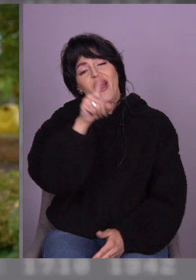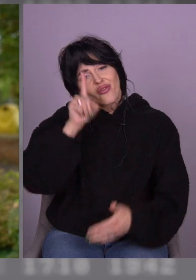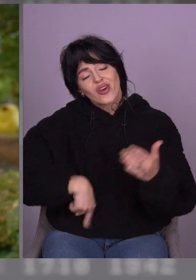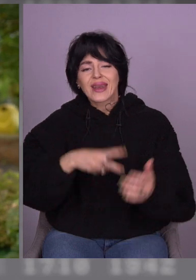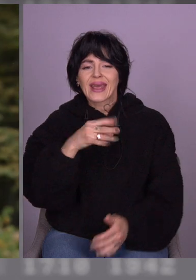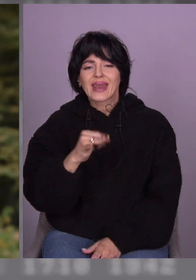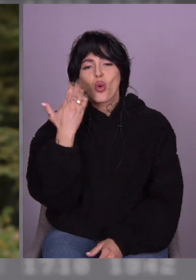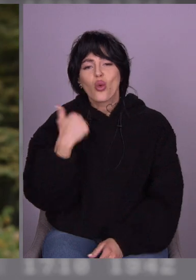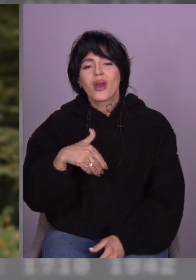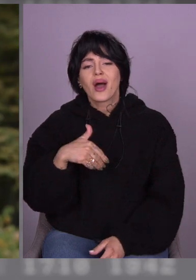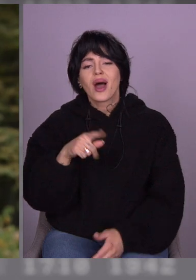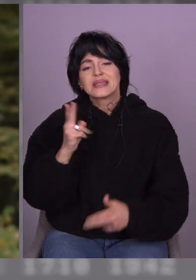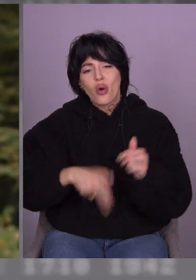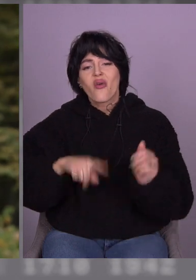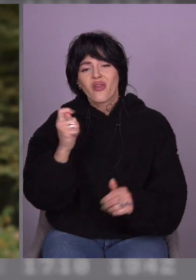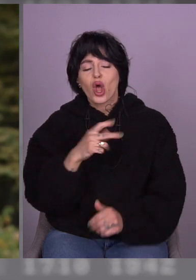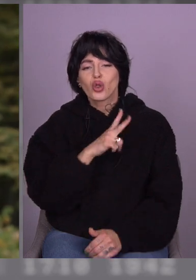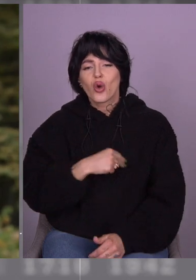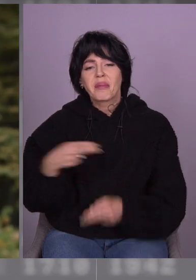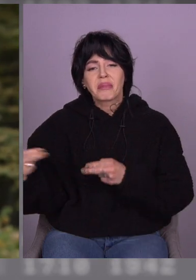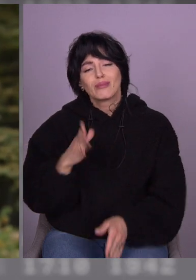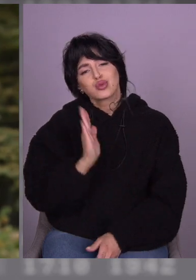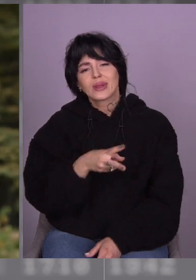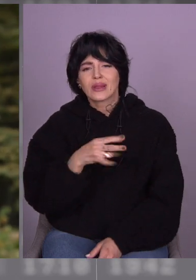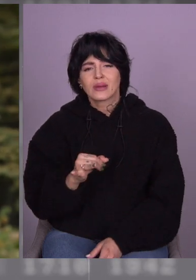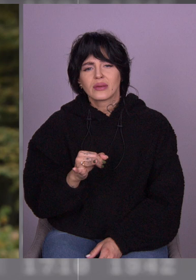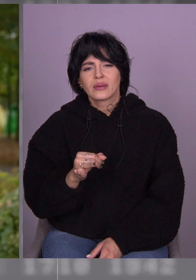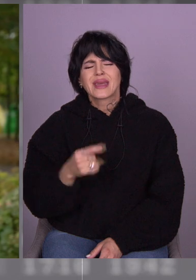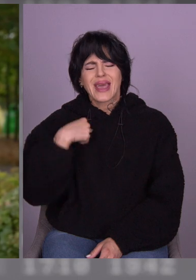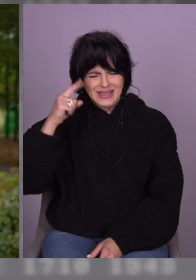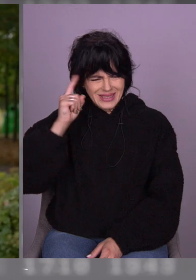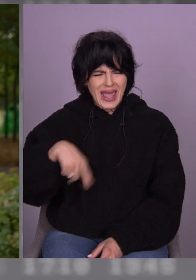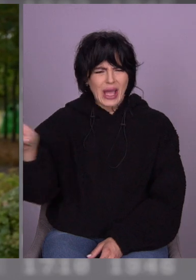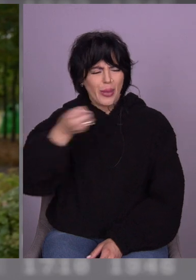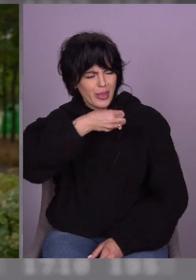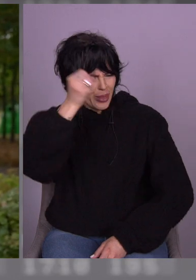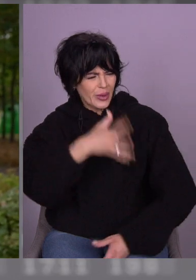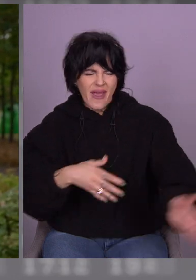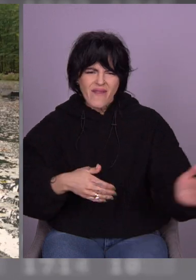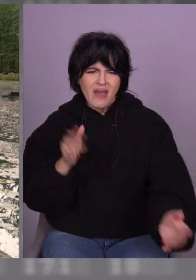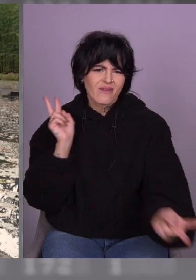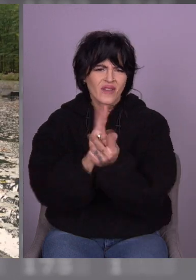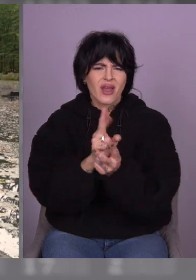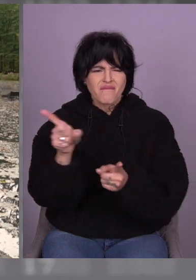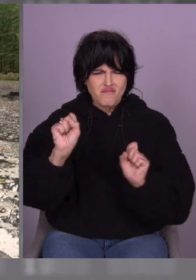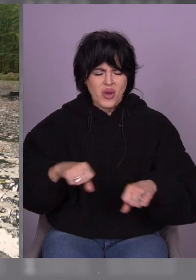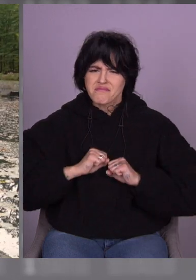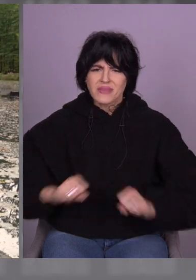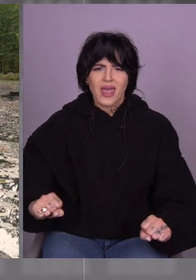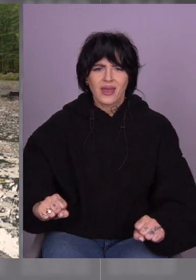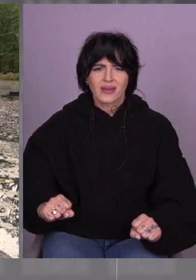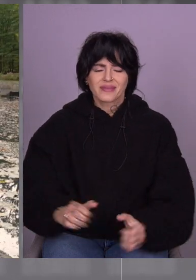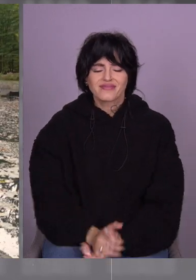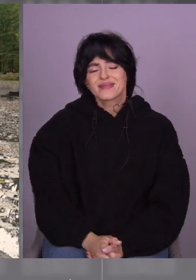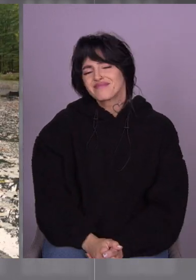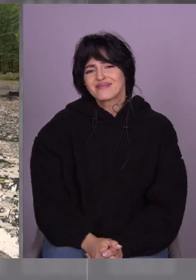закінчиться війна? Ні, не впевнені. Вона плюне, дай, приїде. Вона така може? Може. Микола,